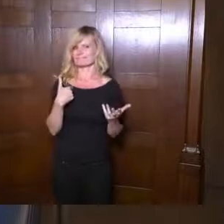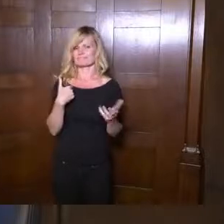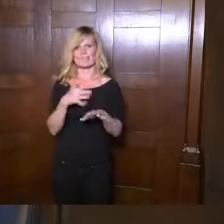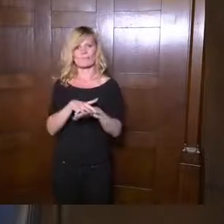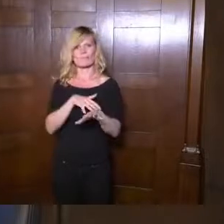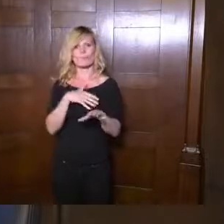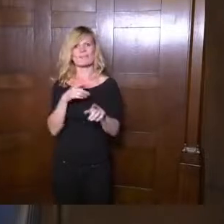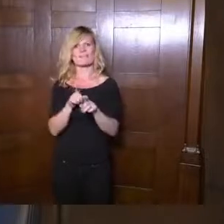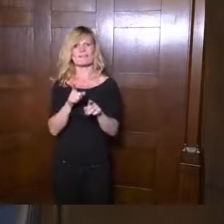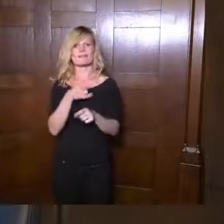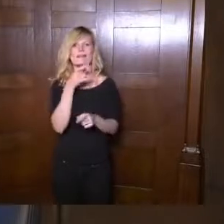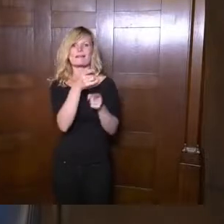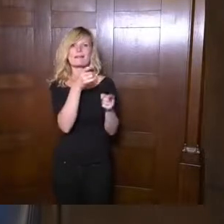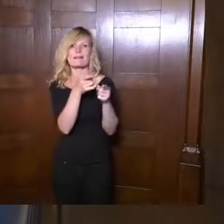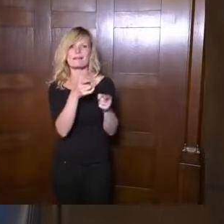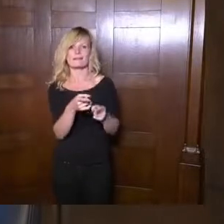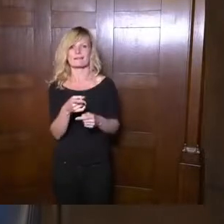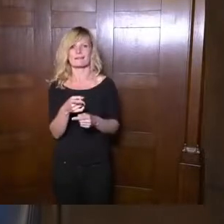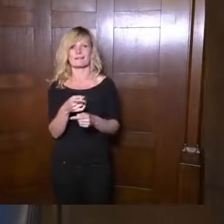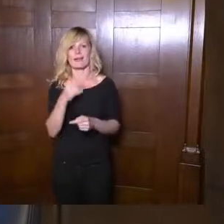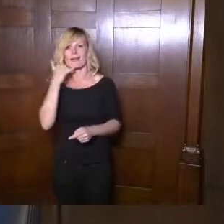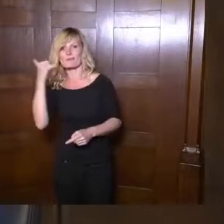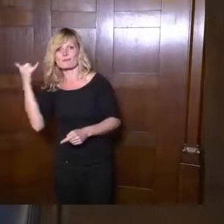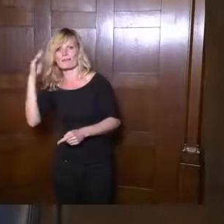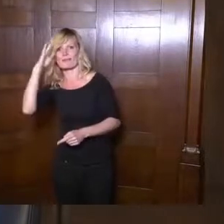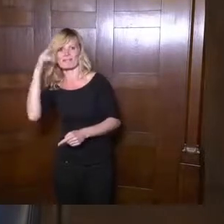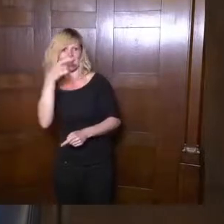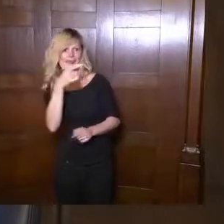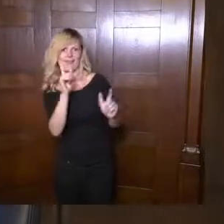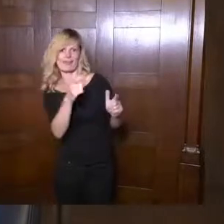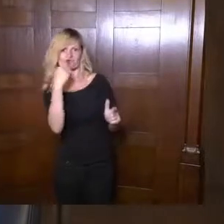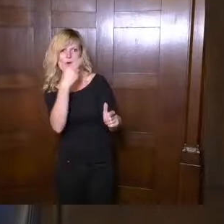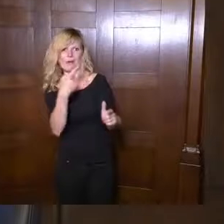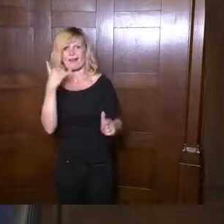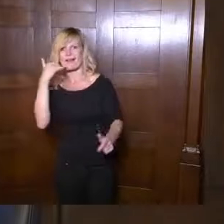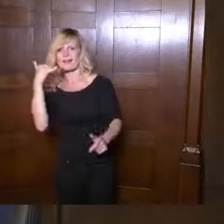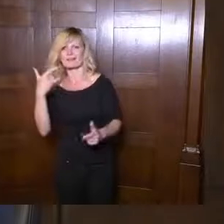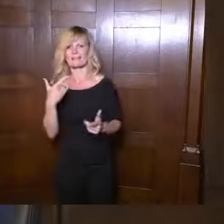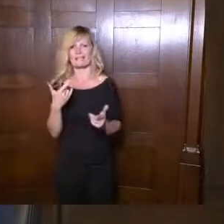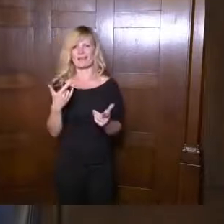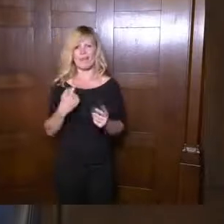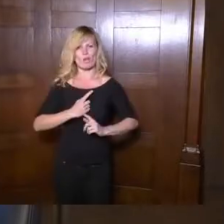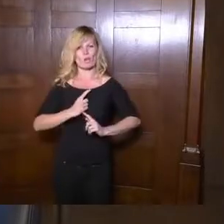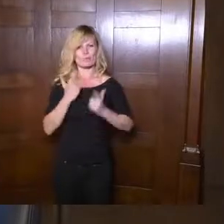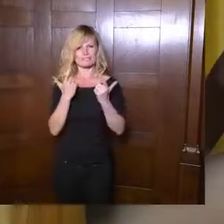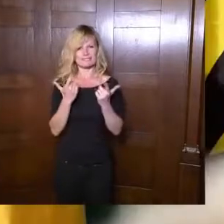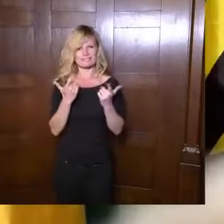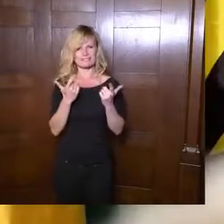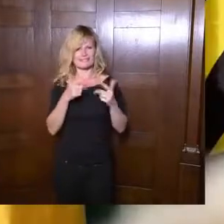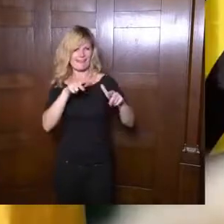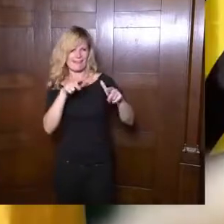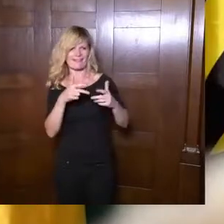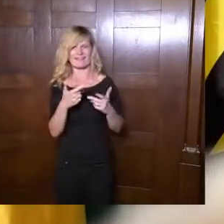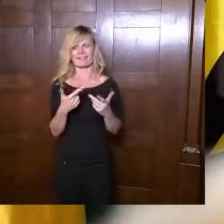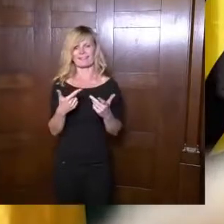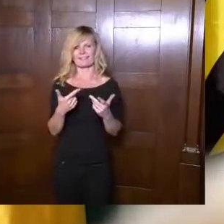Denunziation oder Lust am Überregulieren eher als Dugend, als Magel